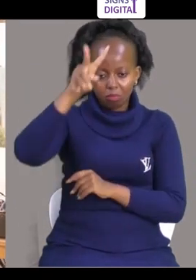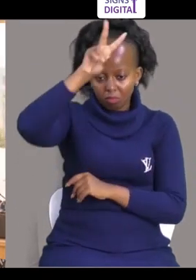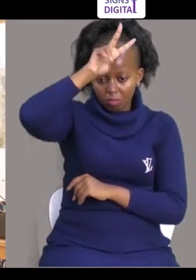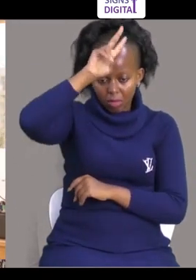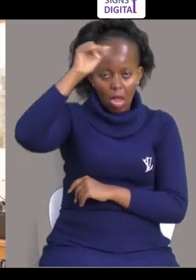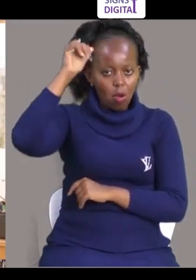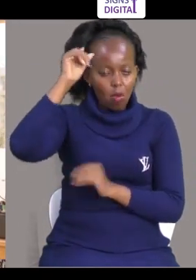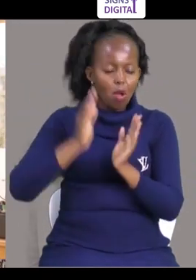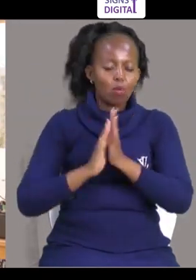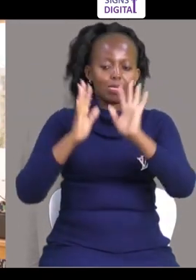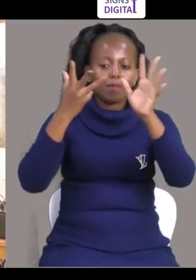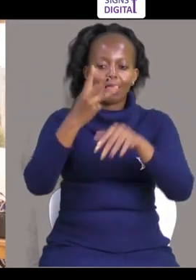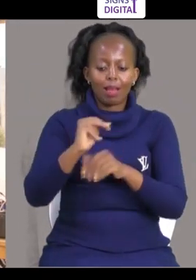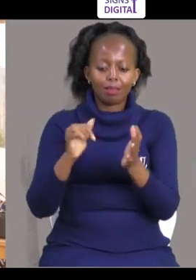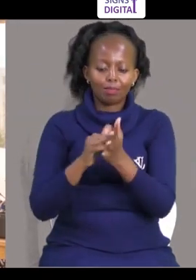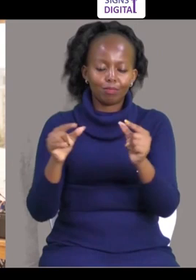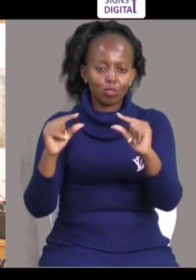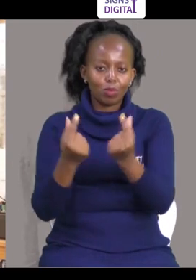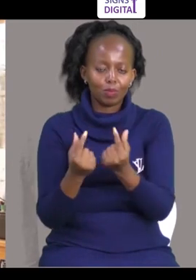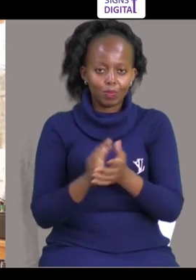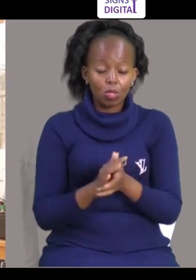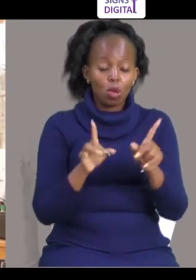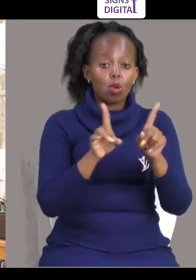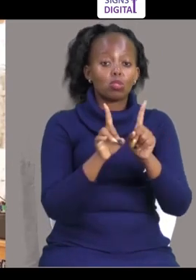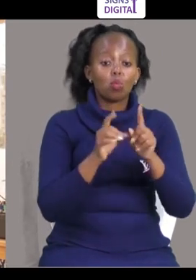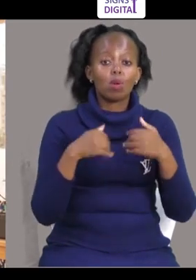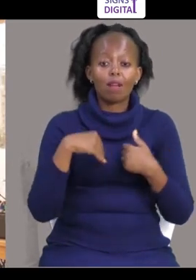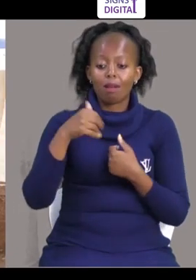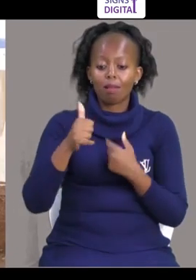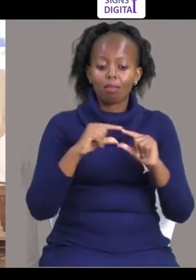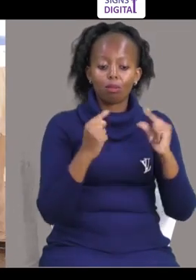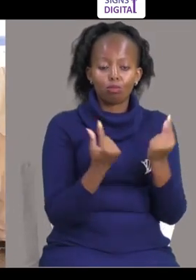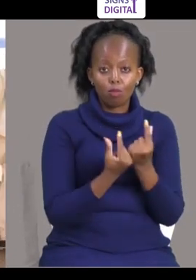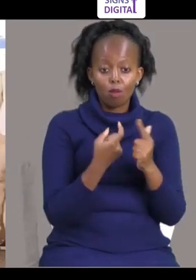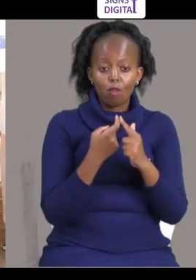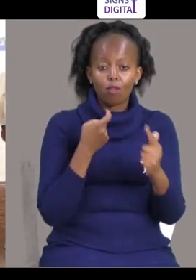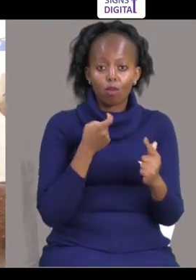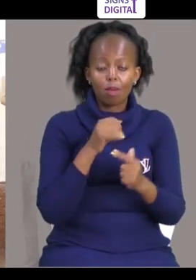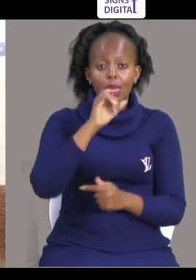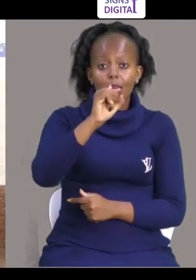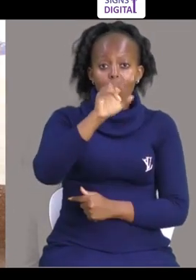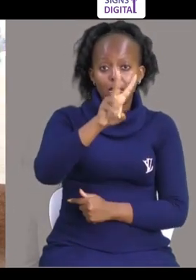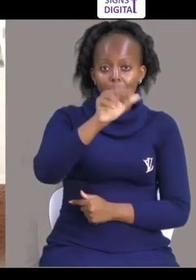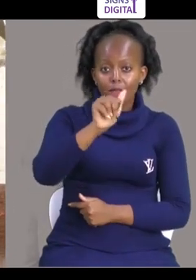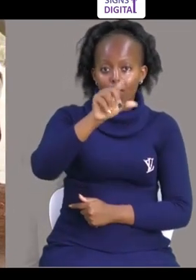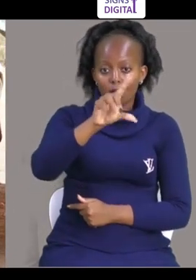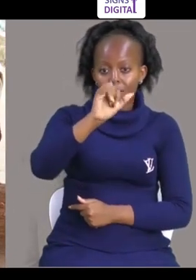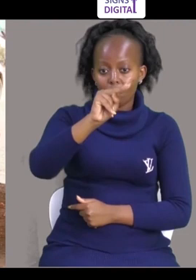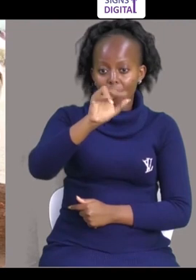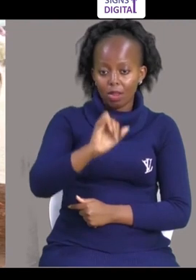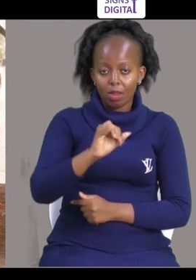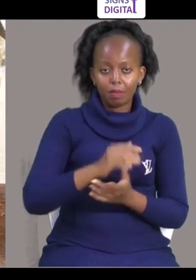mbuzi kama ni ngombe, utasipata pale. Tuapigie makofi Vile vile chuko na kikuni pale